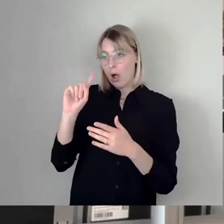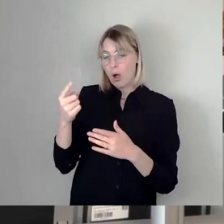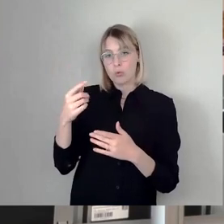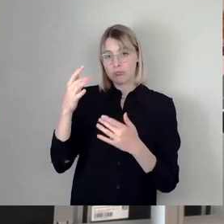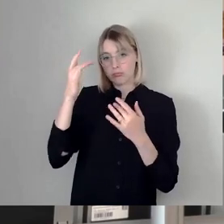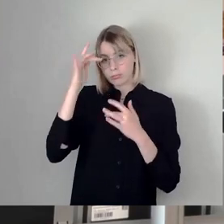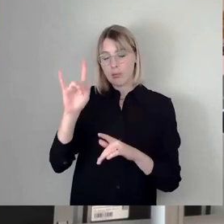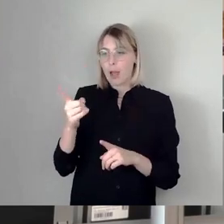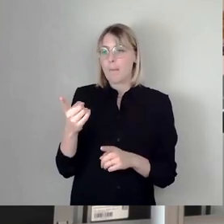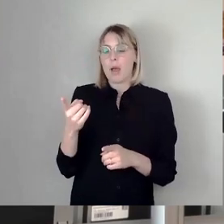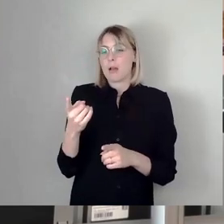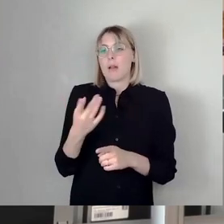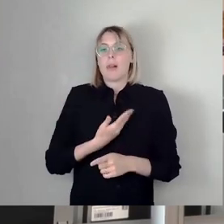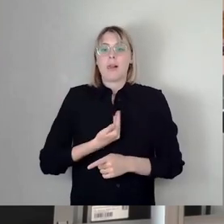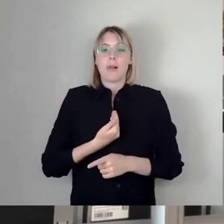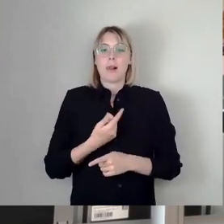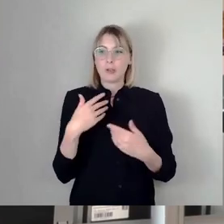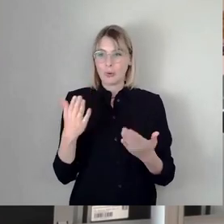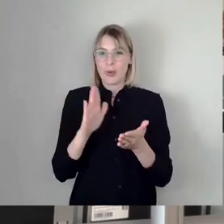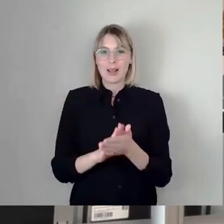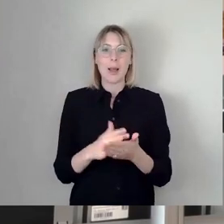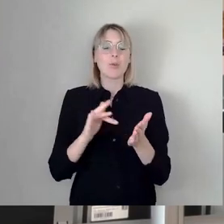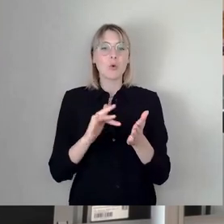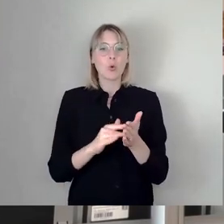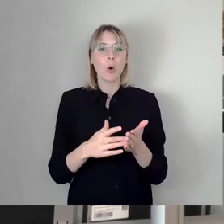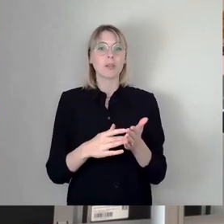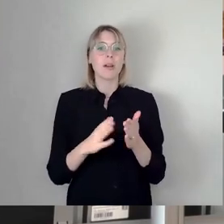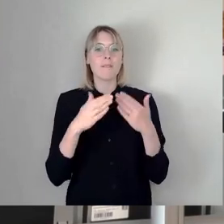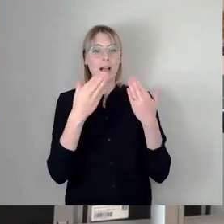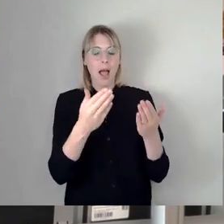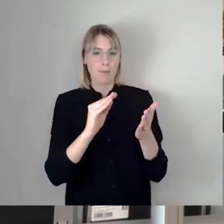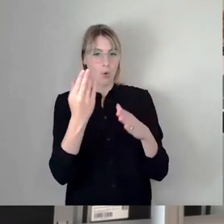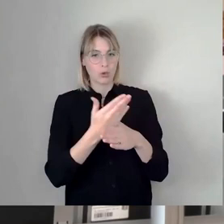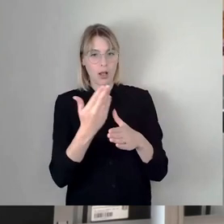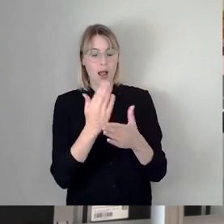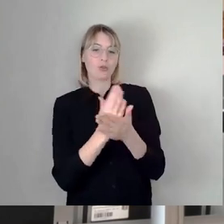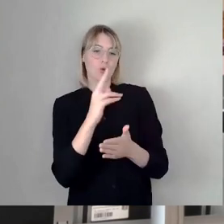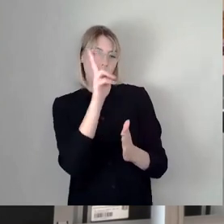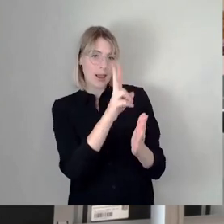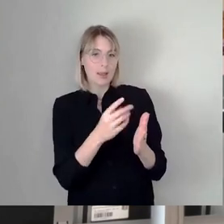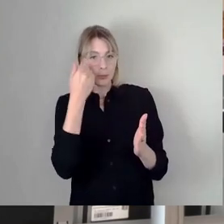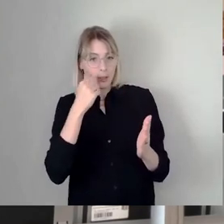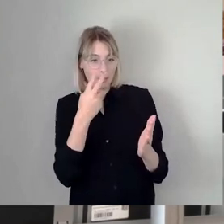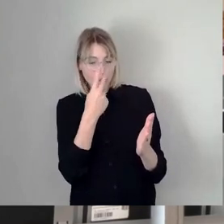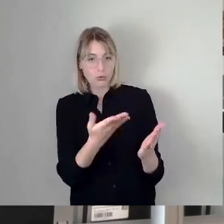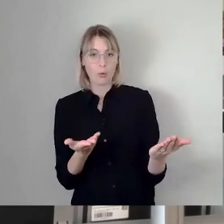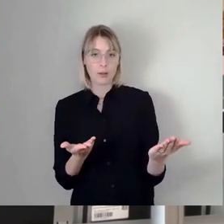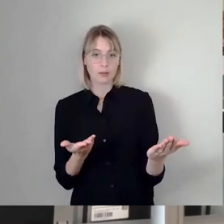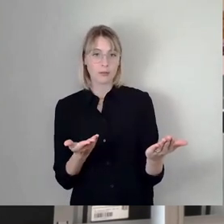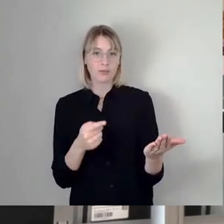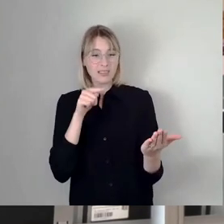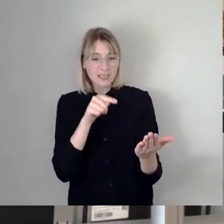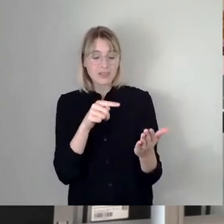eintritt. Und zwar deshalb, weil ich diese Vergabeunterlagen gelesen habe. Schauen Sie mal rein. Wir müssen an dieser Stelle